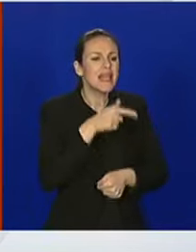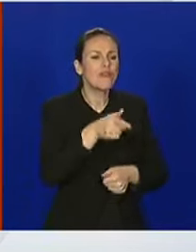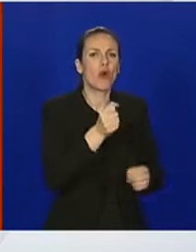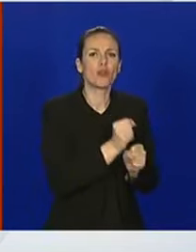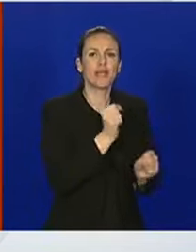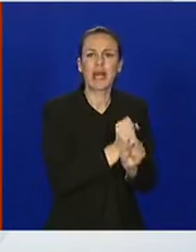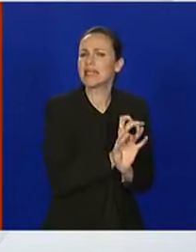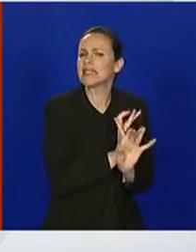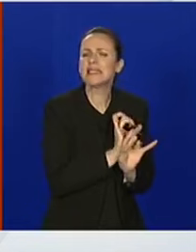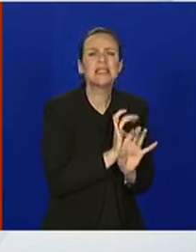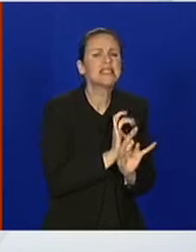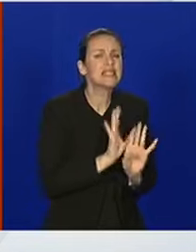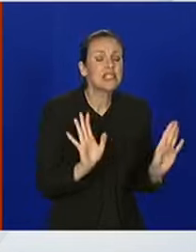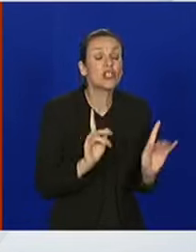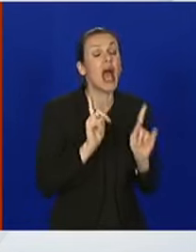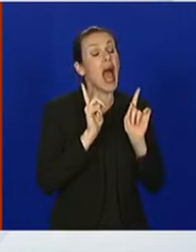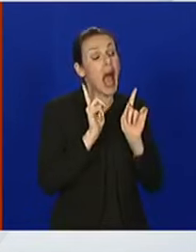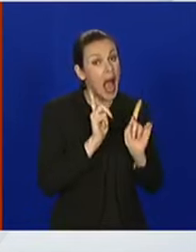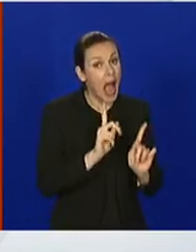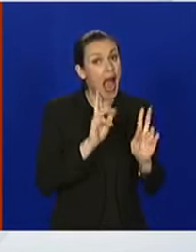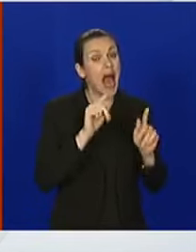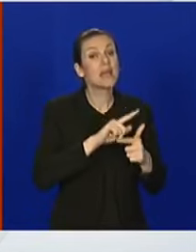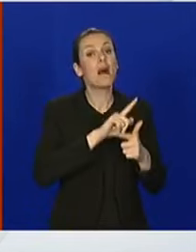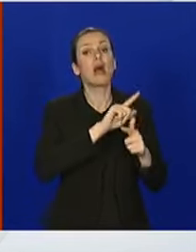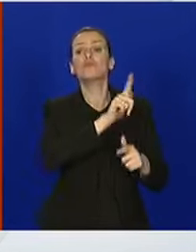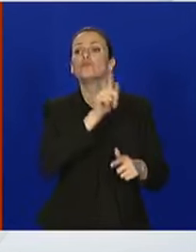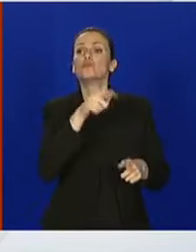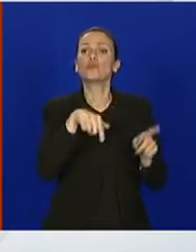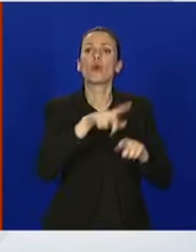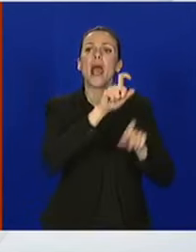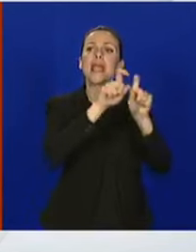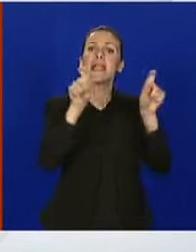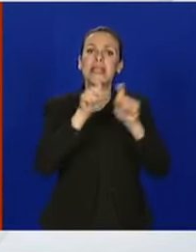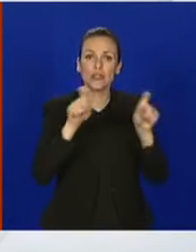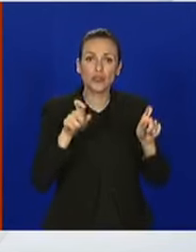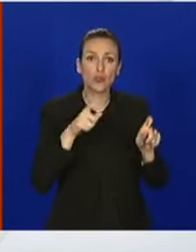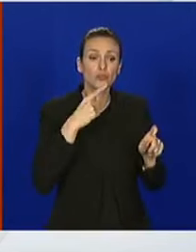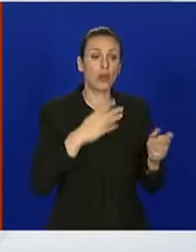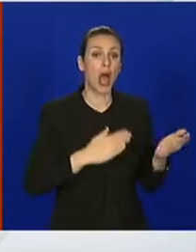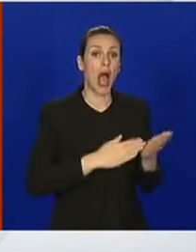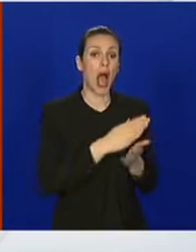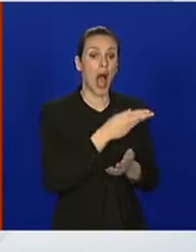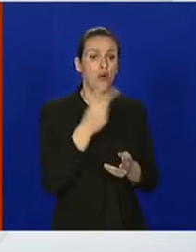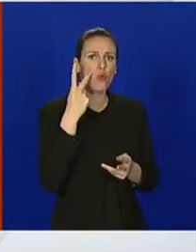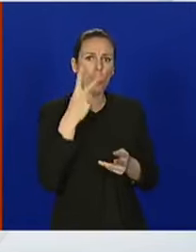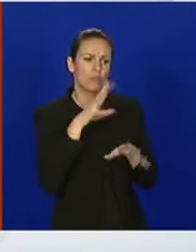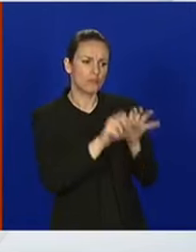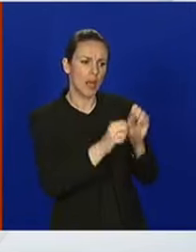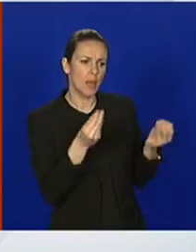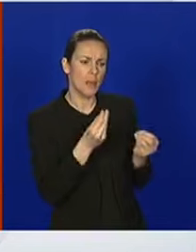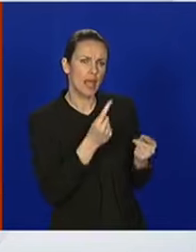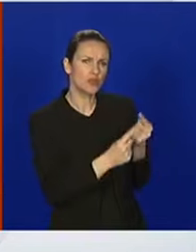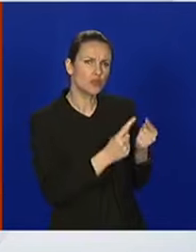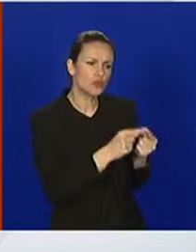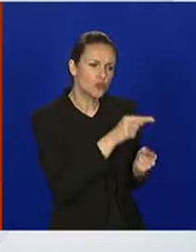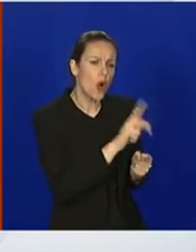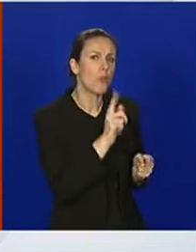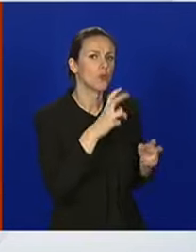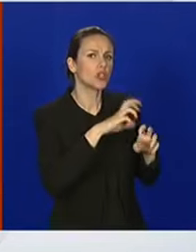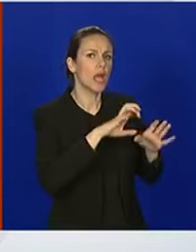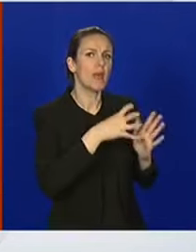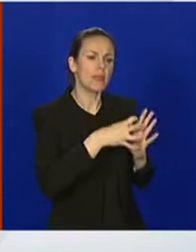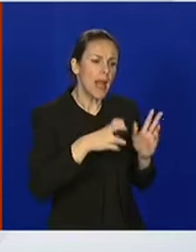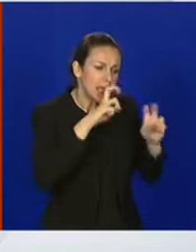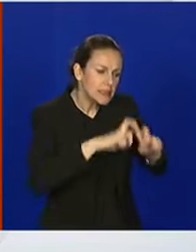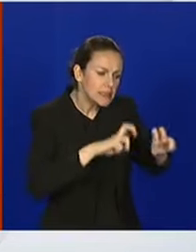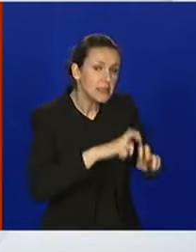u postupanju. Međutim, postoje i druge institucije ove države koje, ukoliko ustanove određene detalje, mogu istraživati dalje stvari.